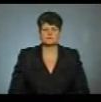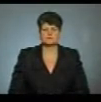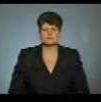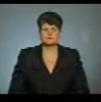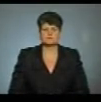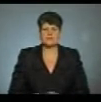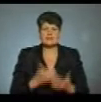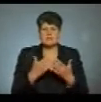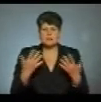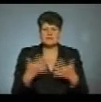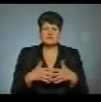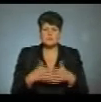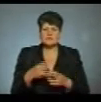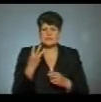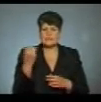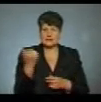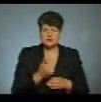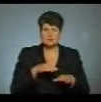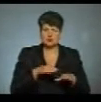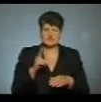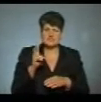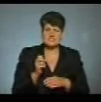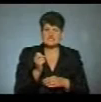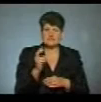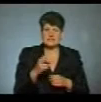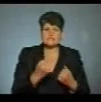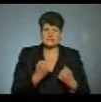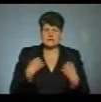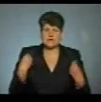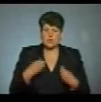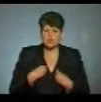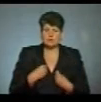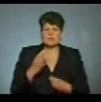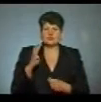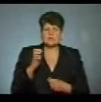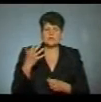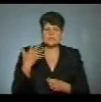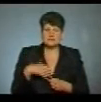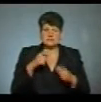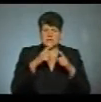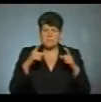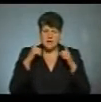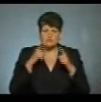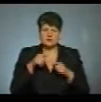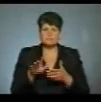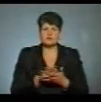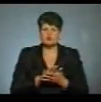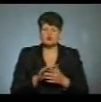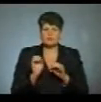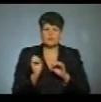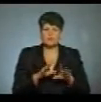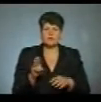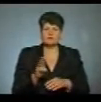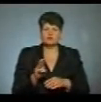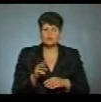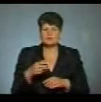На меблевій фабриці за три тижні пошили 212 захисних костюмів і 450 масок. Їх безкоштовно передали до